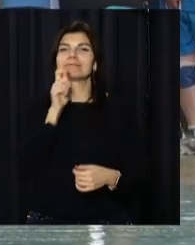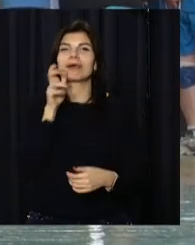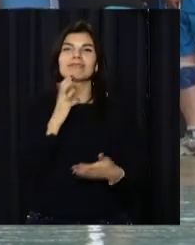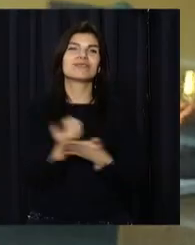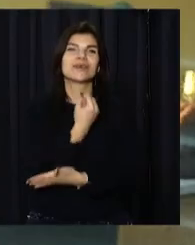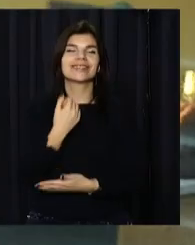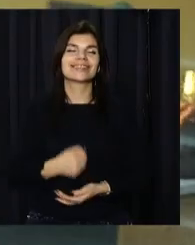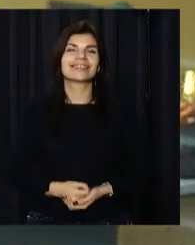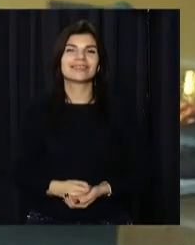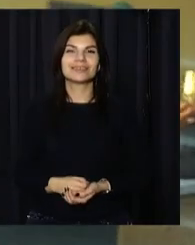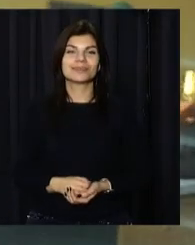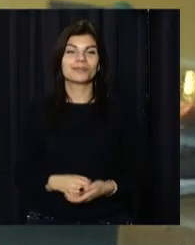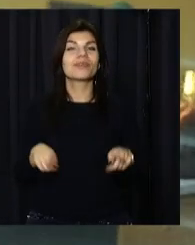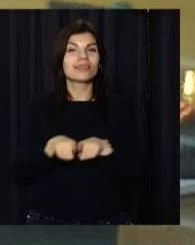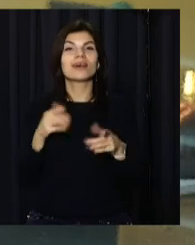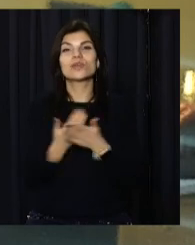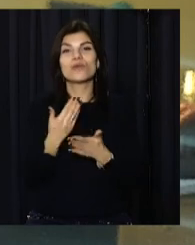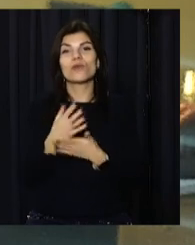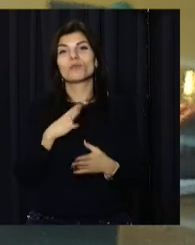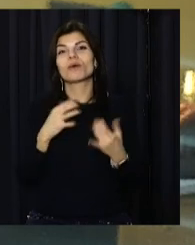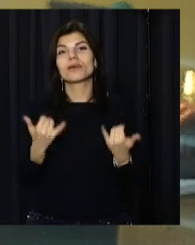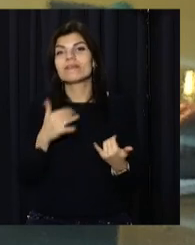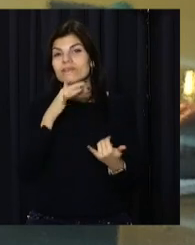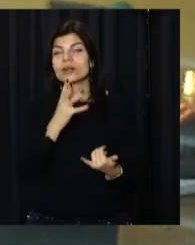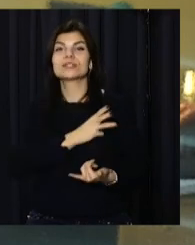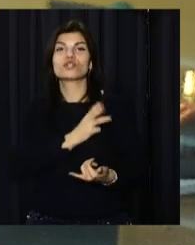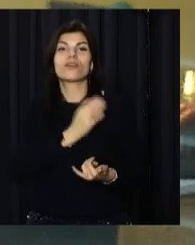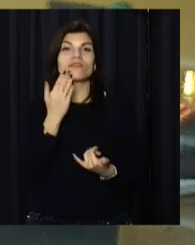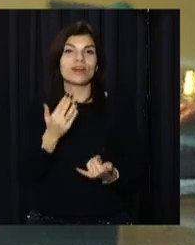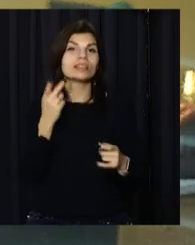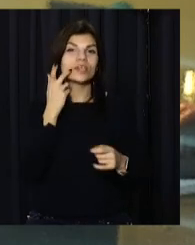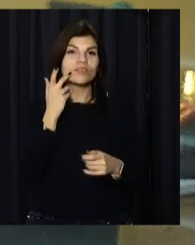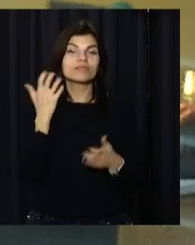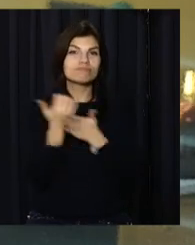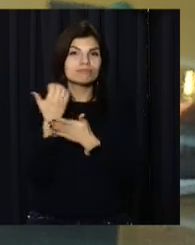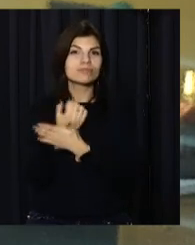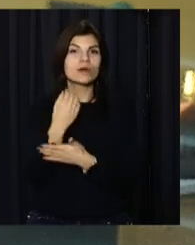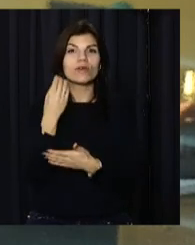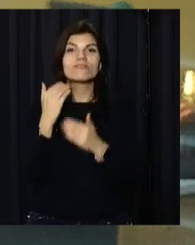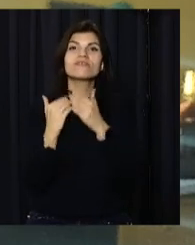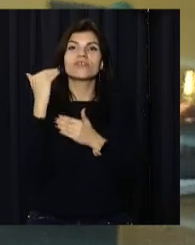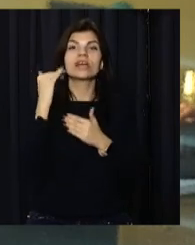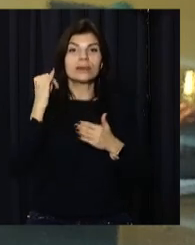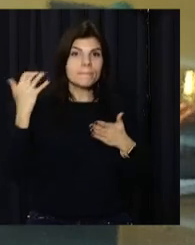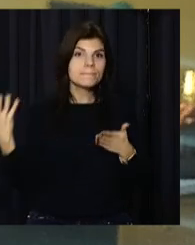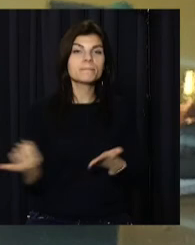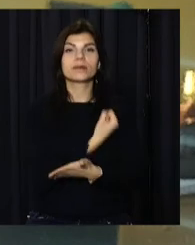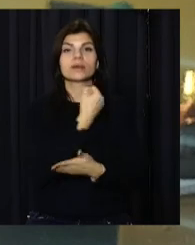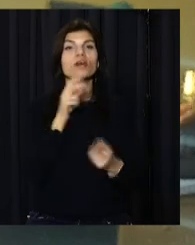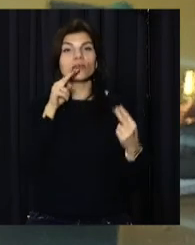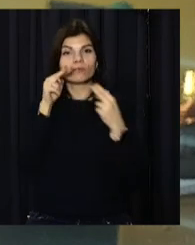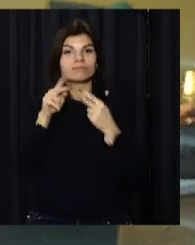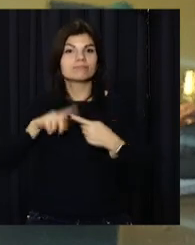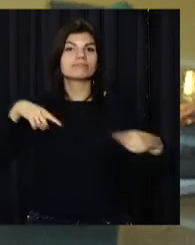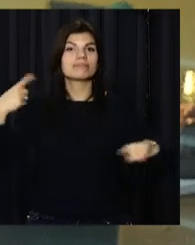«Відкритий». Такими були новини на цю годину. Бажаємо і вам завжди досягати нових висот та перемагати. Зустрінемось у